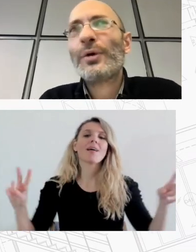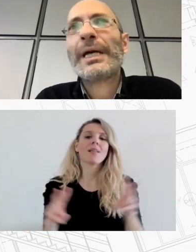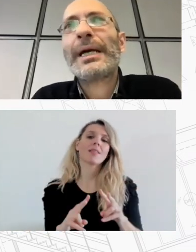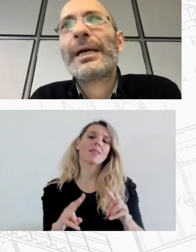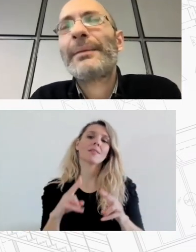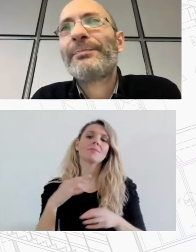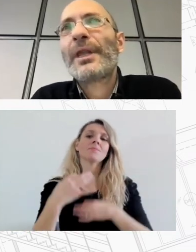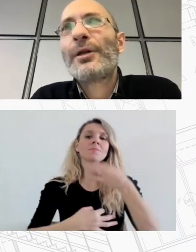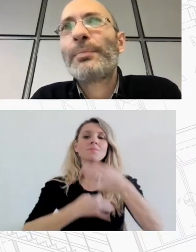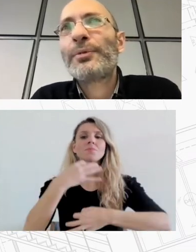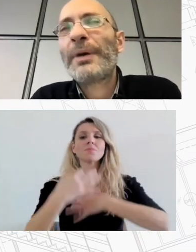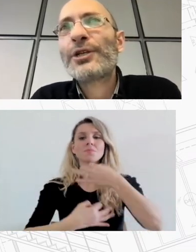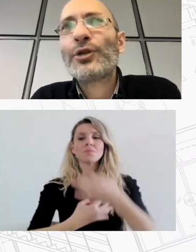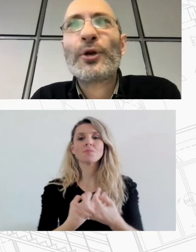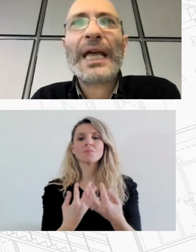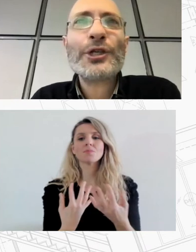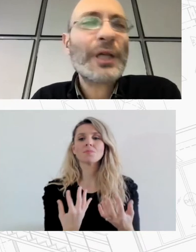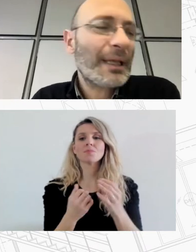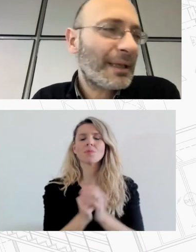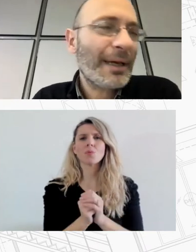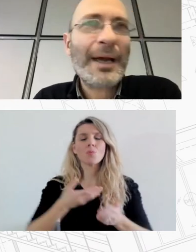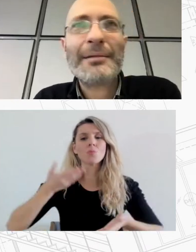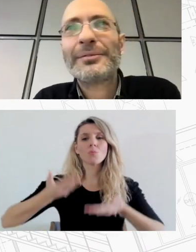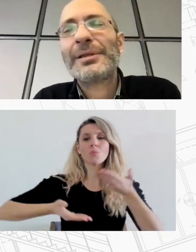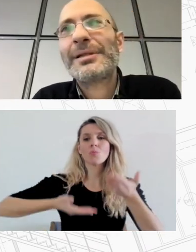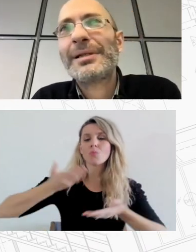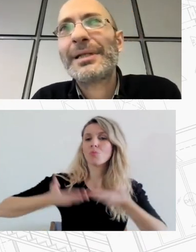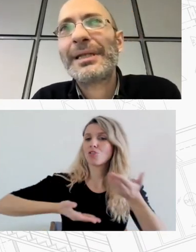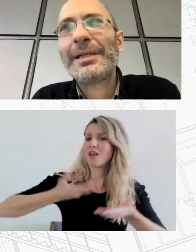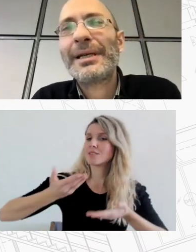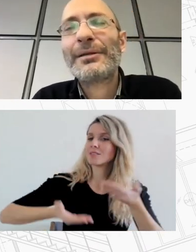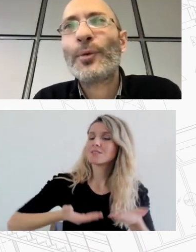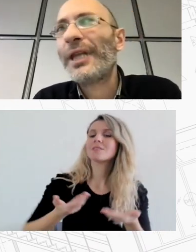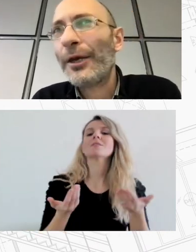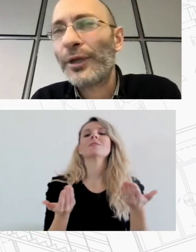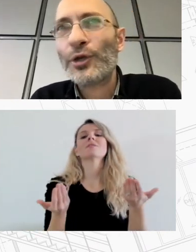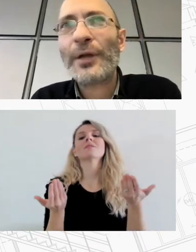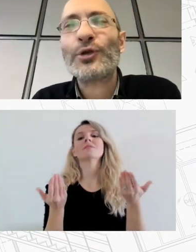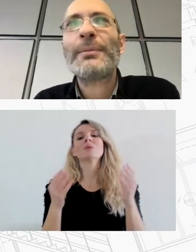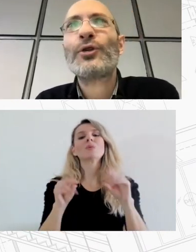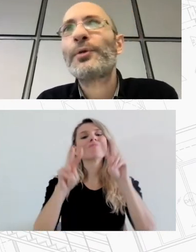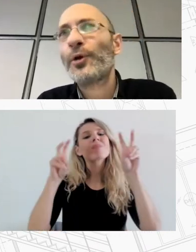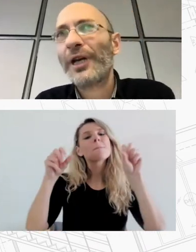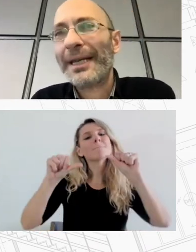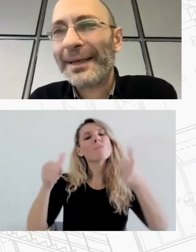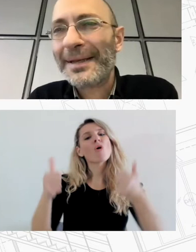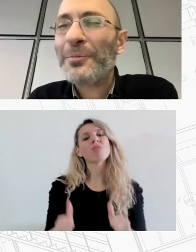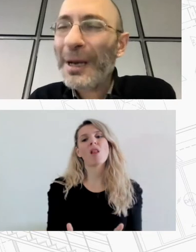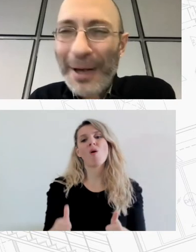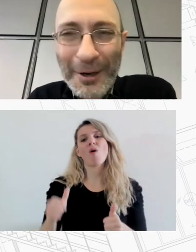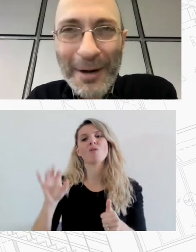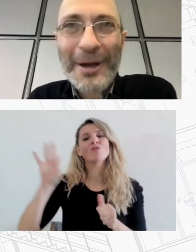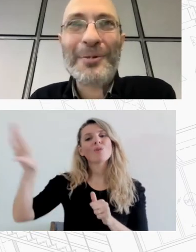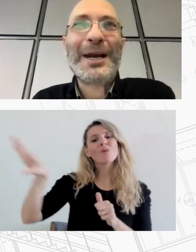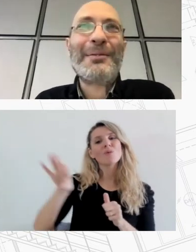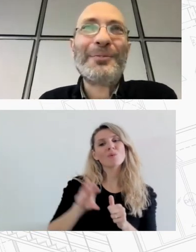πλαίσιο των προτάσεων και το μοντέλο τελος πάντων το σχήμα το οποίο προκρίνεται Μπορεί